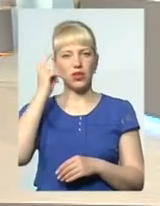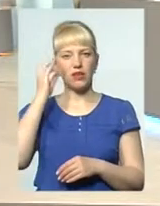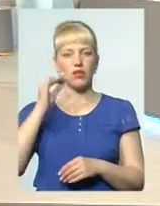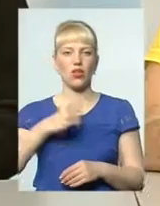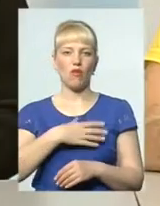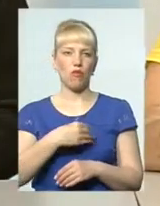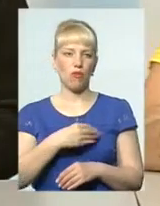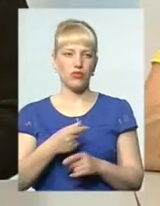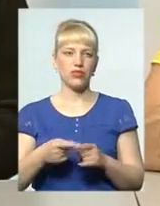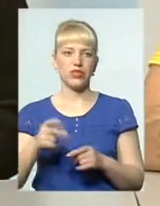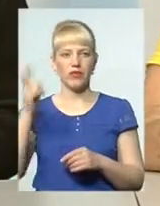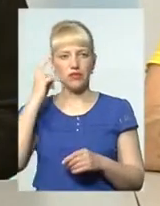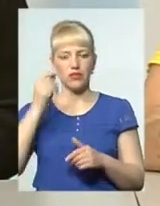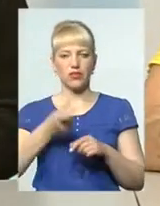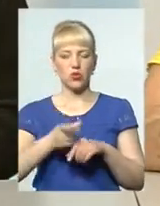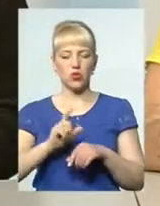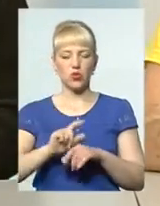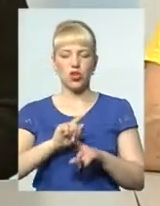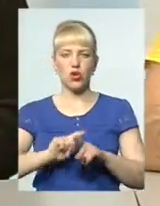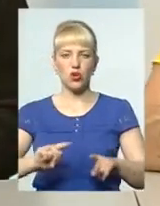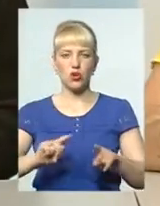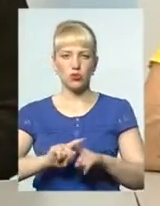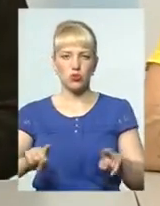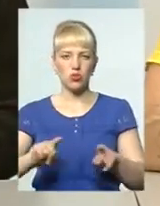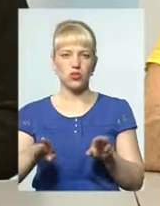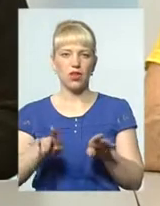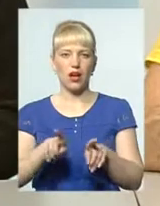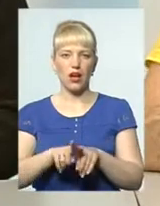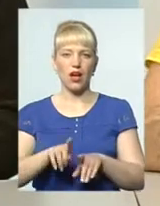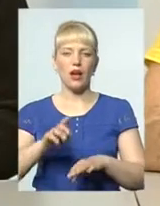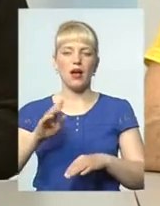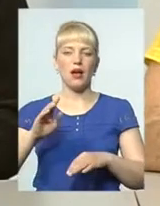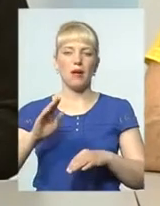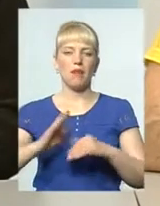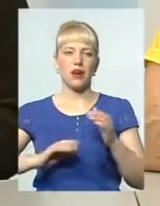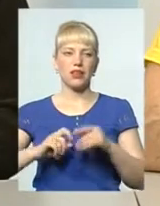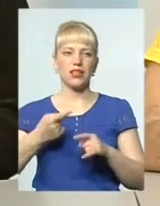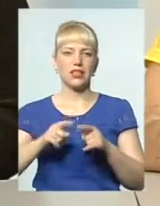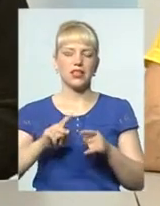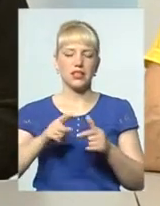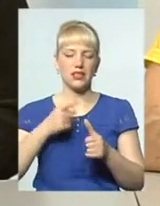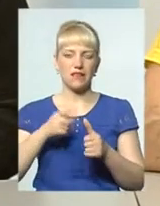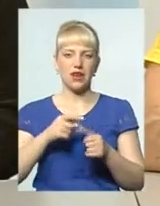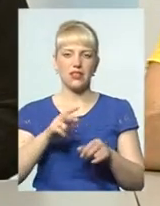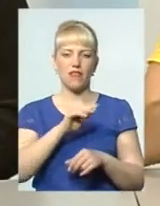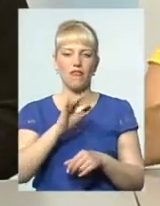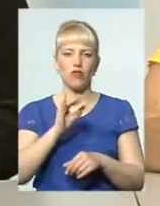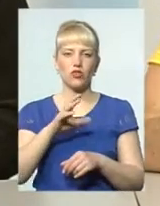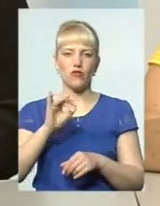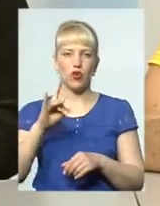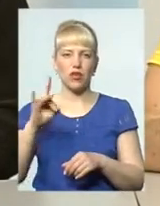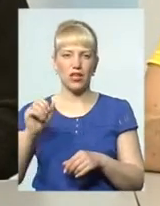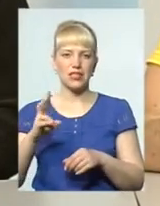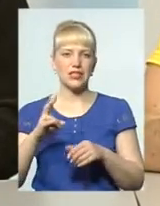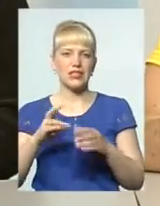Насправді, в Києві дуже розповсюджена така практика. Називається це «Фостерна сім'я». Є